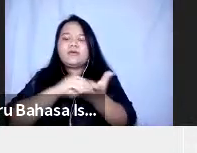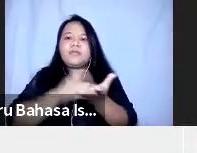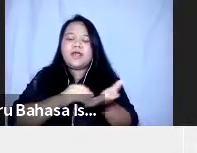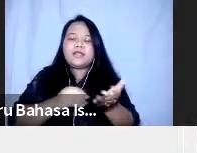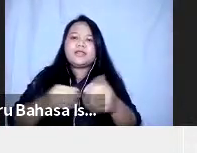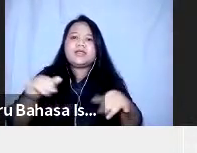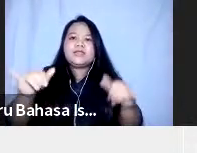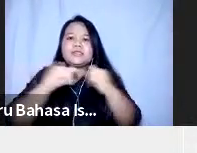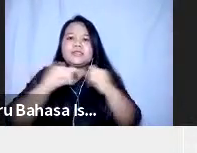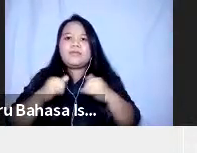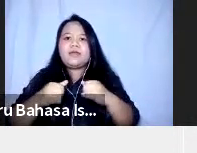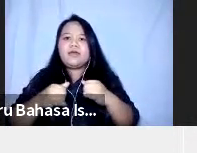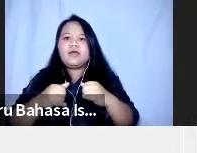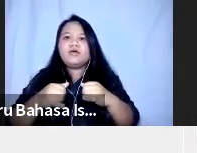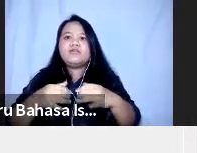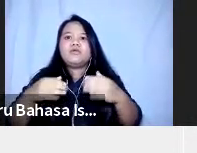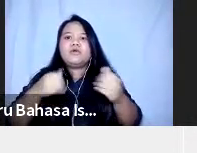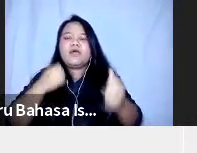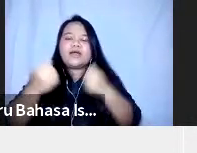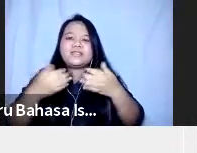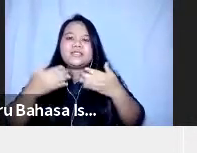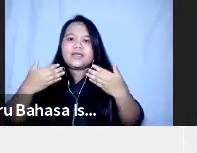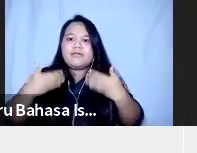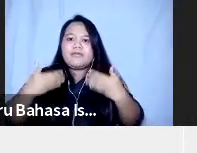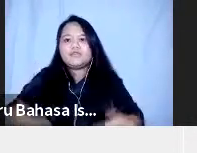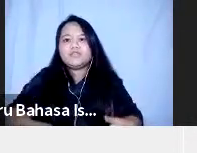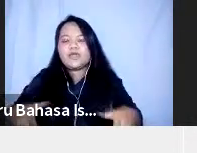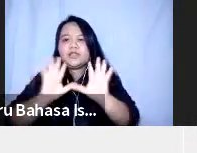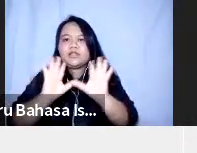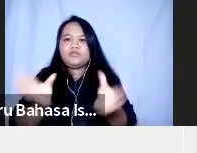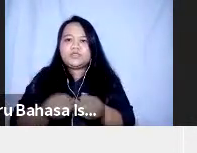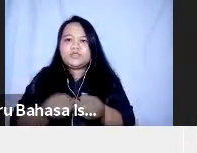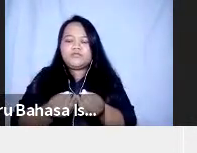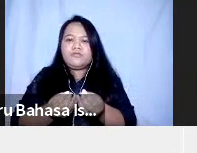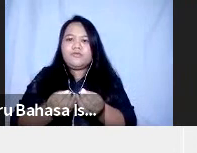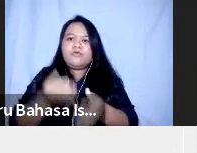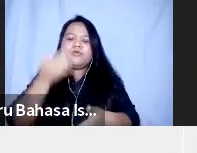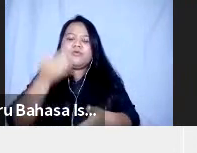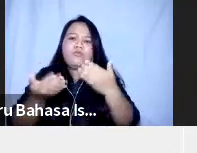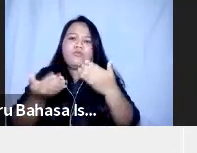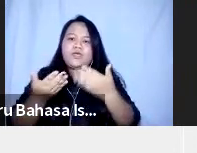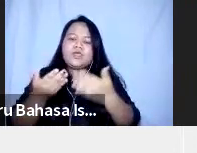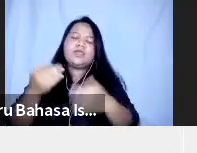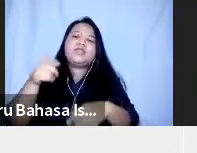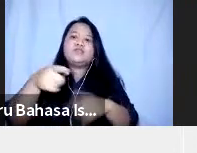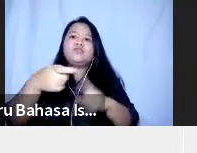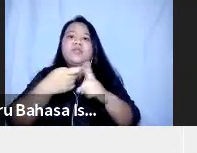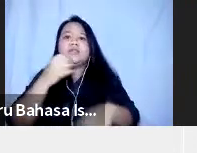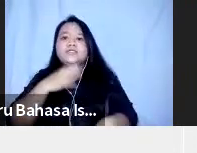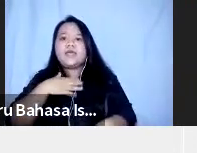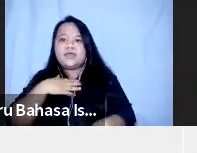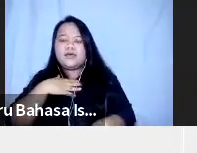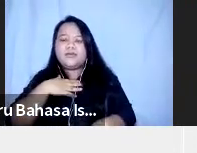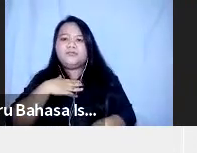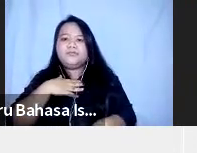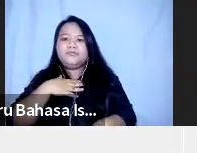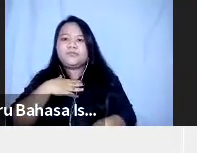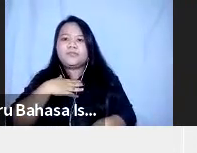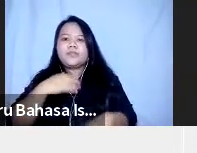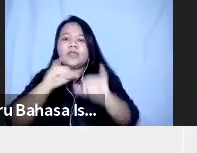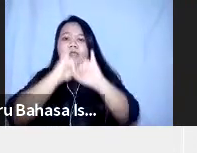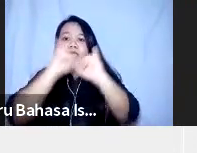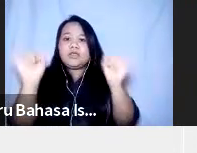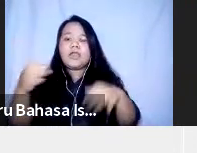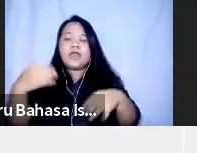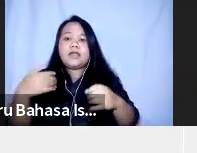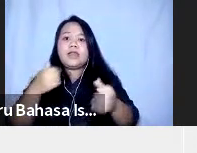Inklusif Lagi Seperti Itu Mungkin Itu Dari Saya Mbak Indah Mungkin Ada